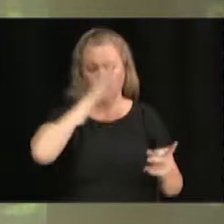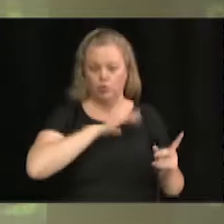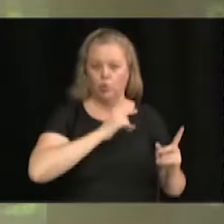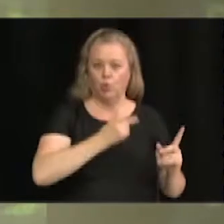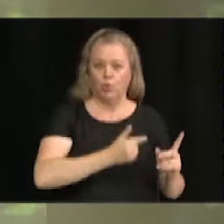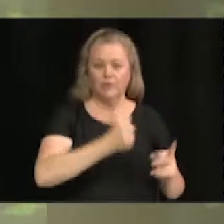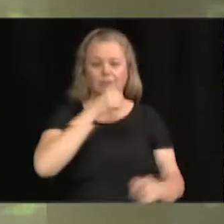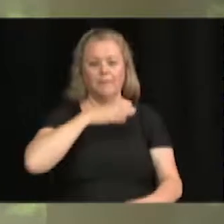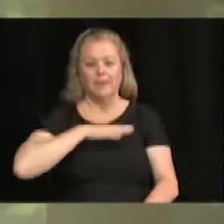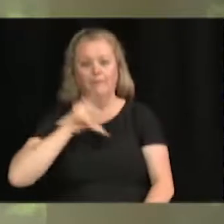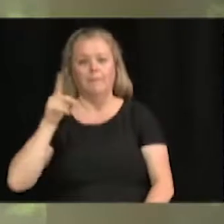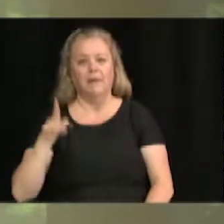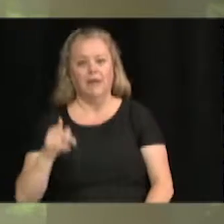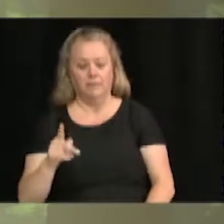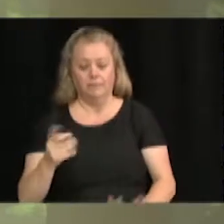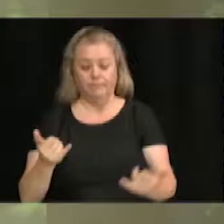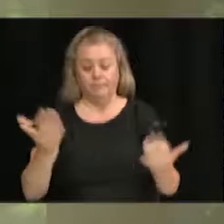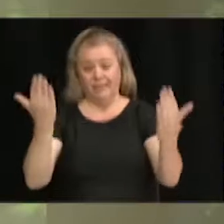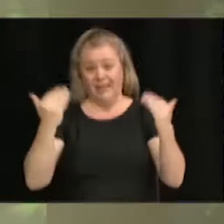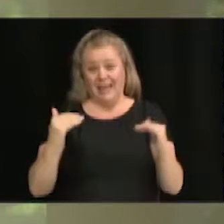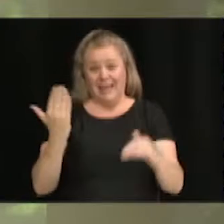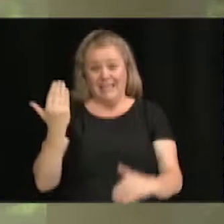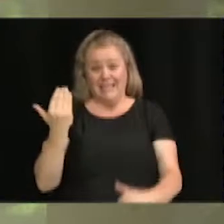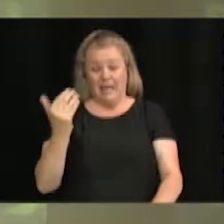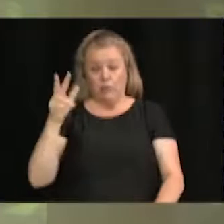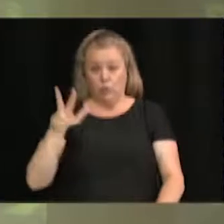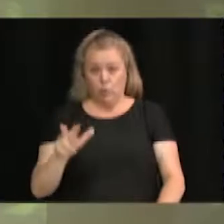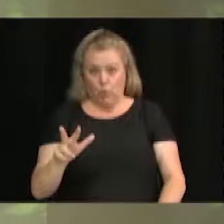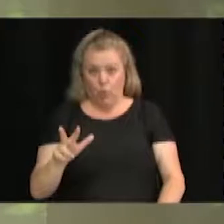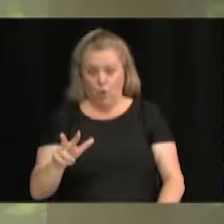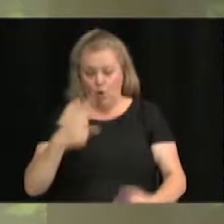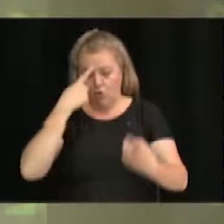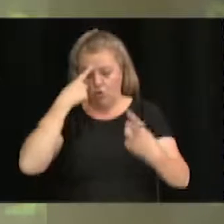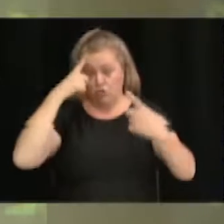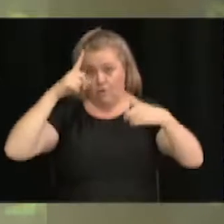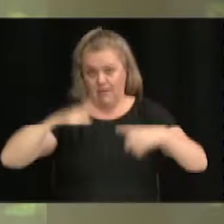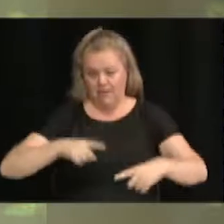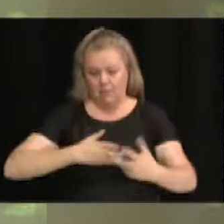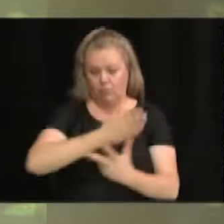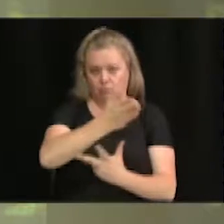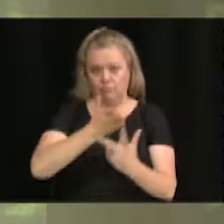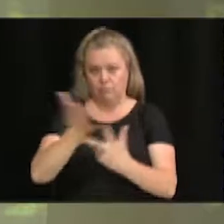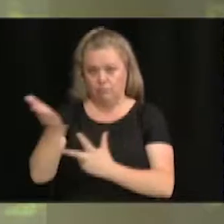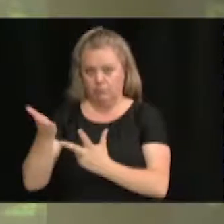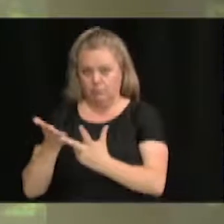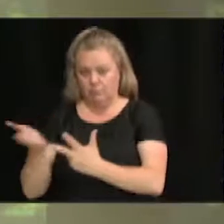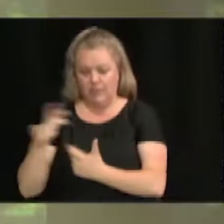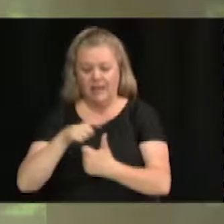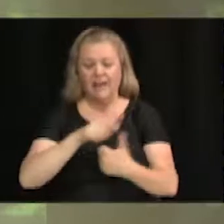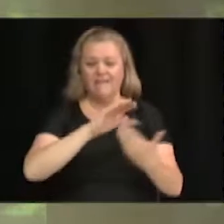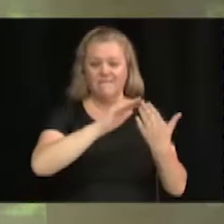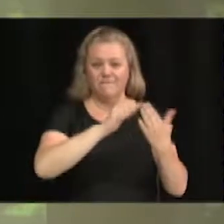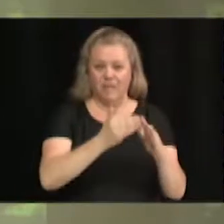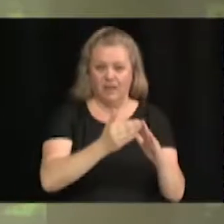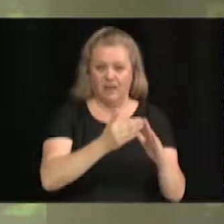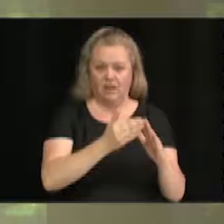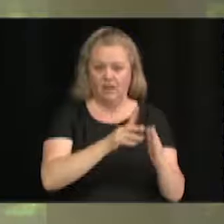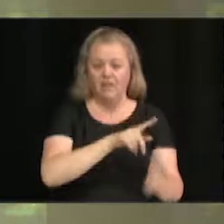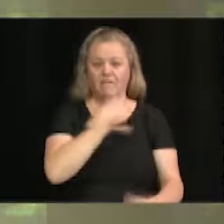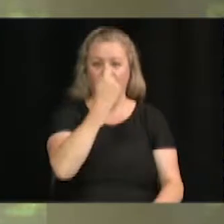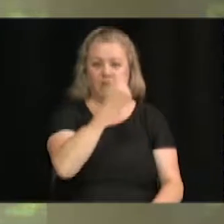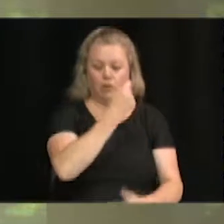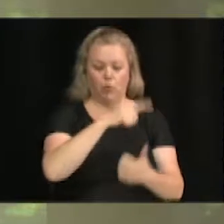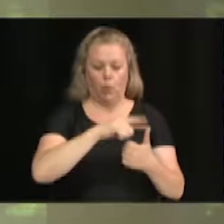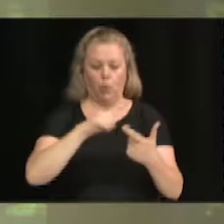Convention tripartite à intervenir entre la Ville de Victoriaville, l'Association québécoise pour le loisir des personnes handicapées,